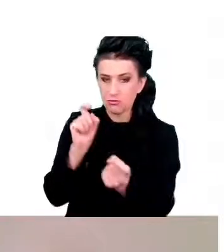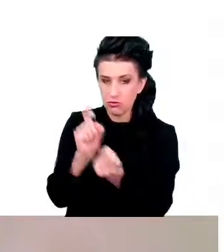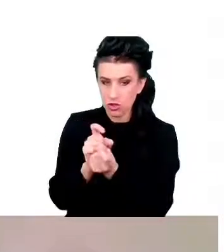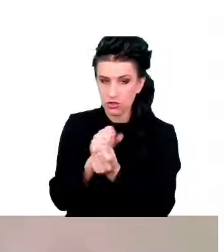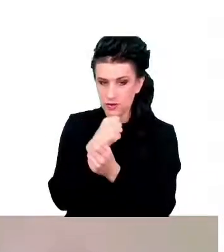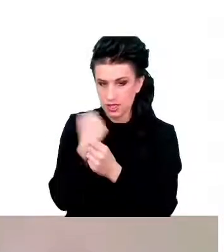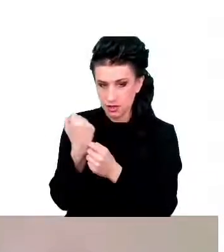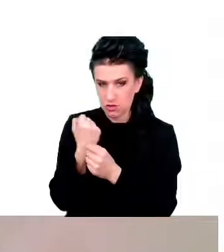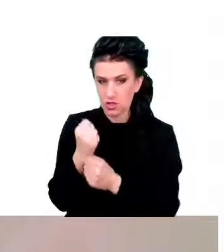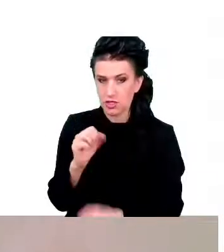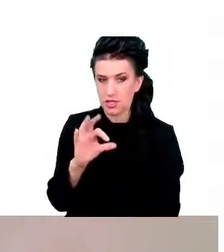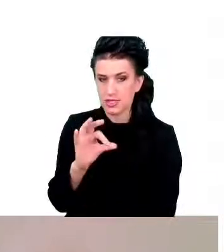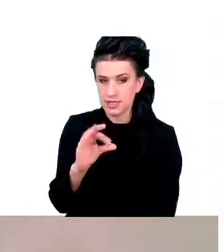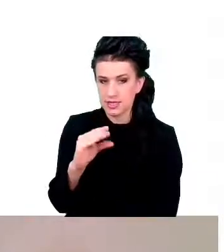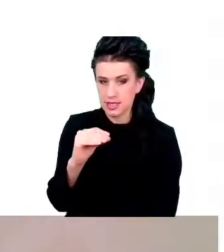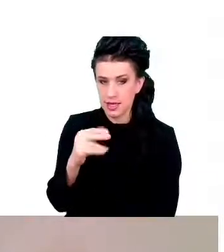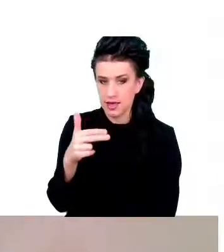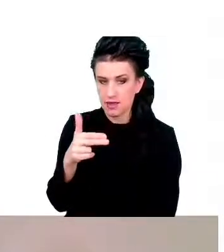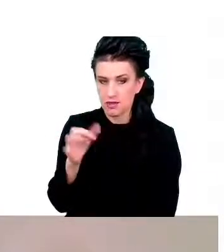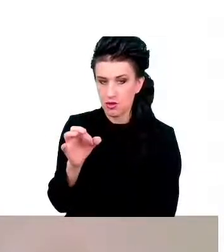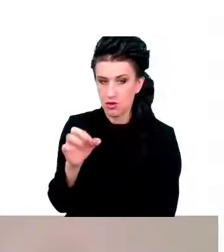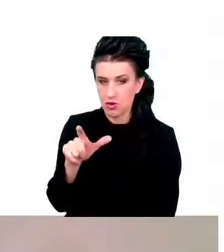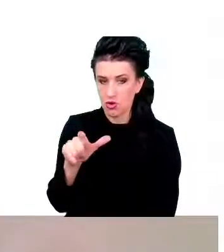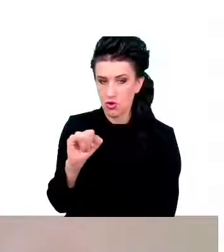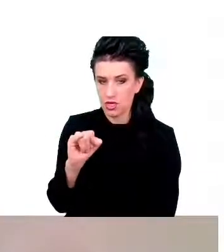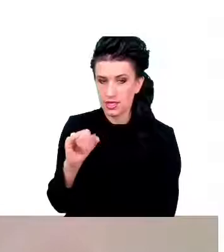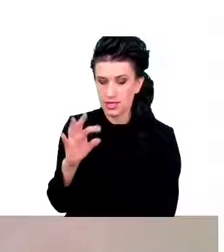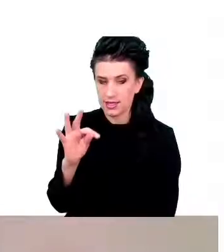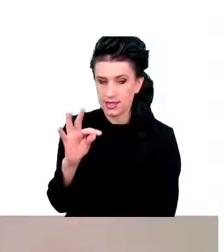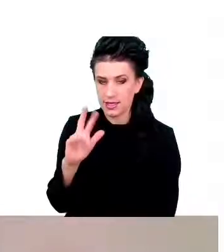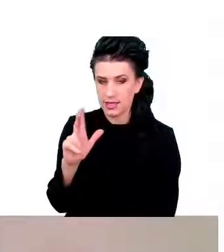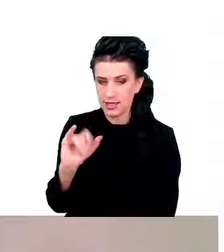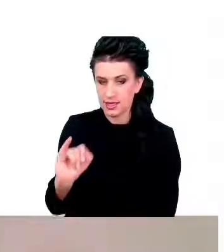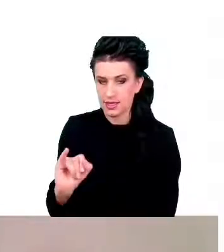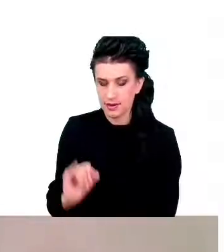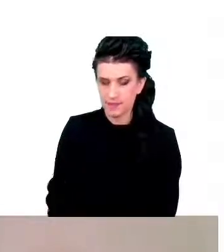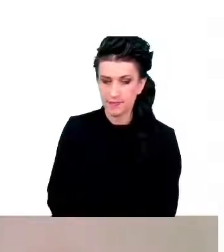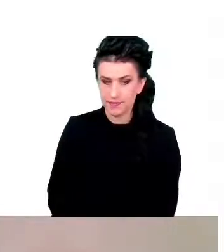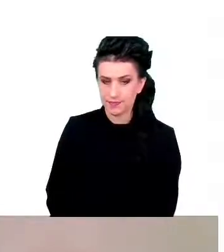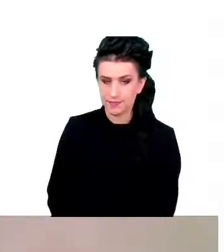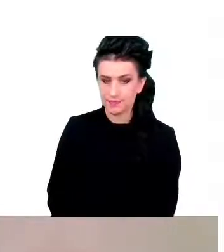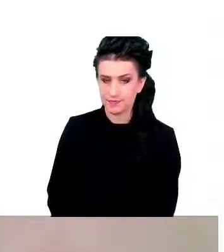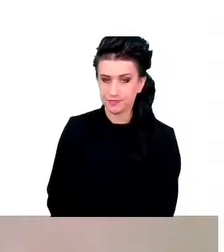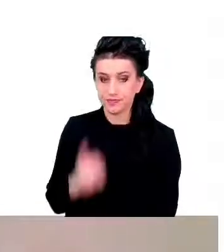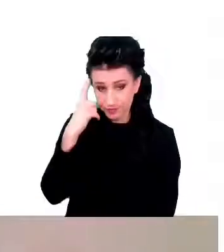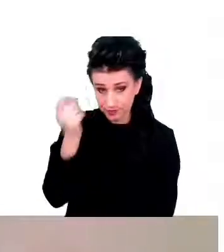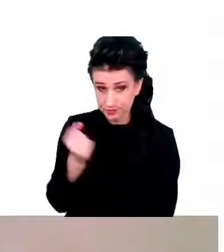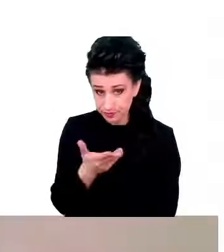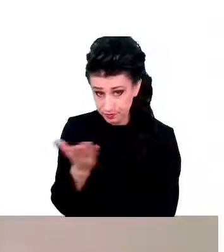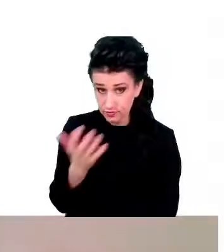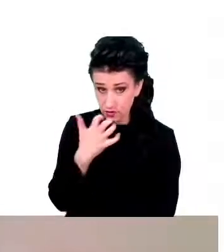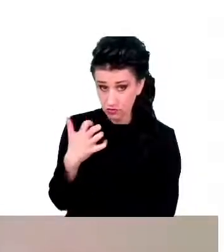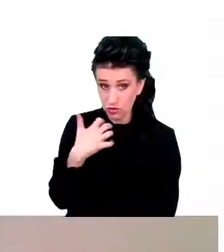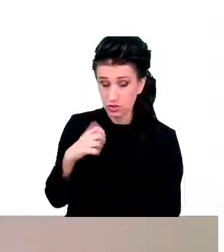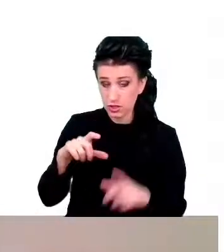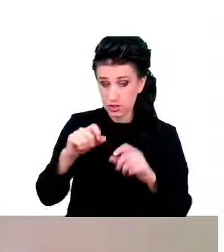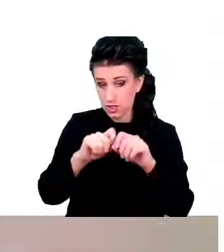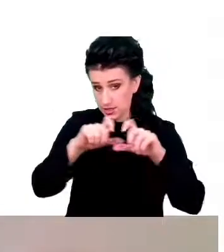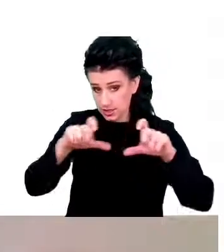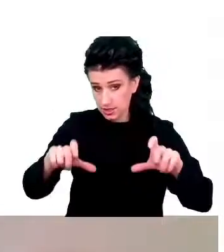jest nastosowanie senolityków. Tak jak Państwo pamiętają, pewnie z wcześniejszych slajdów,